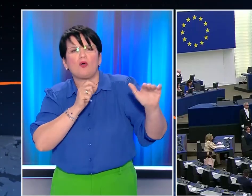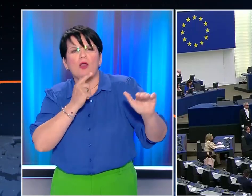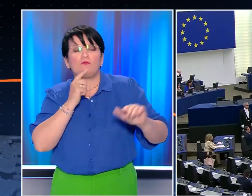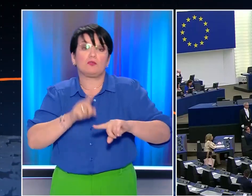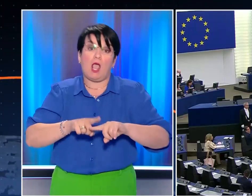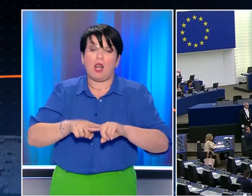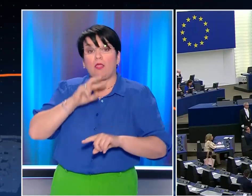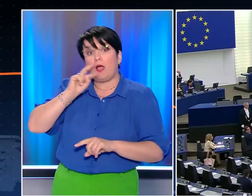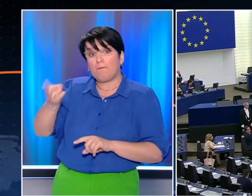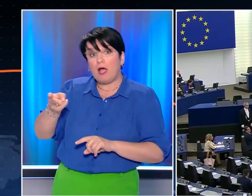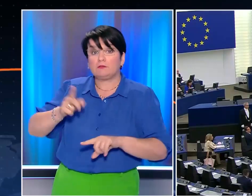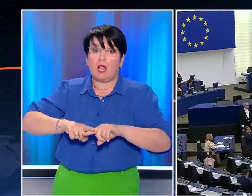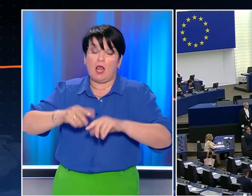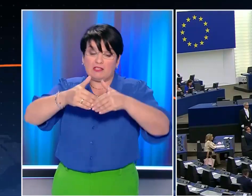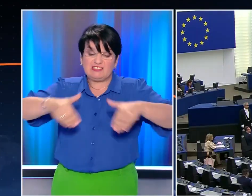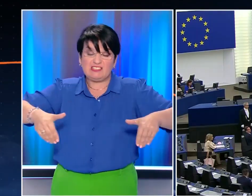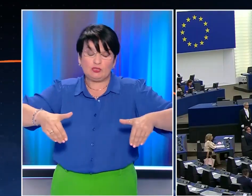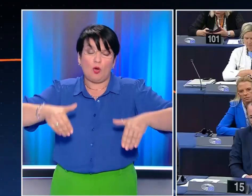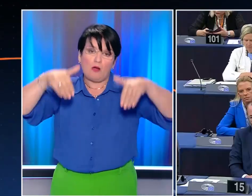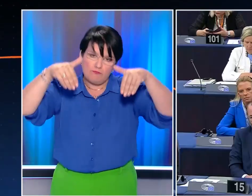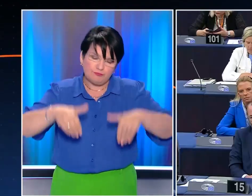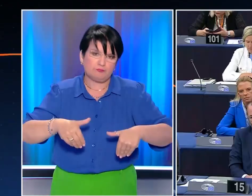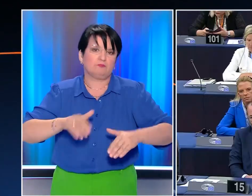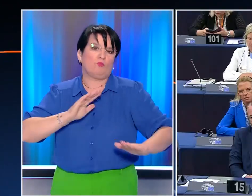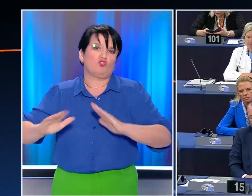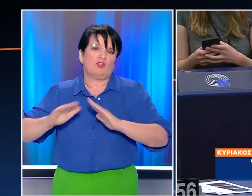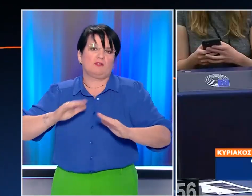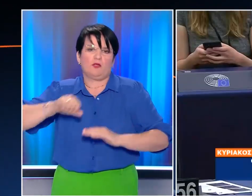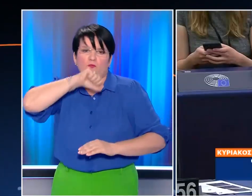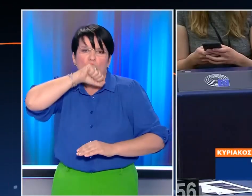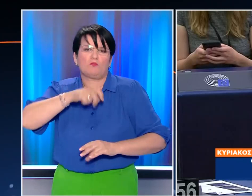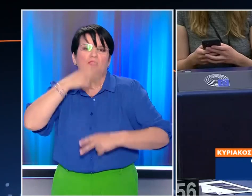Ελλάδα προστατεύει τα σύνορά της Με πλήρη σεβασμό των ανθρωπίνων δικαιωμάτων